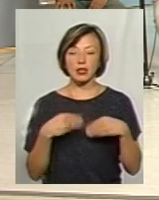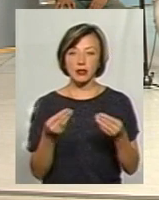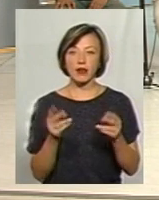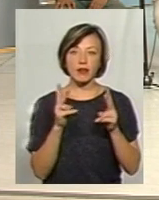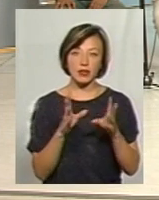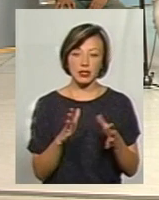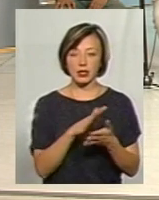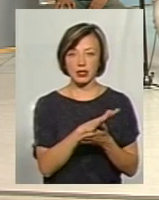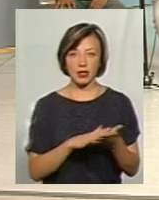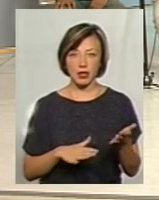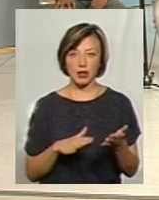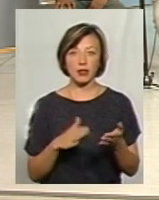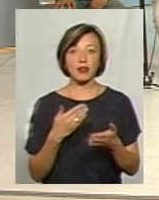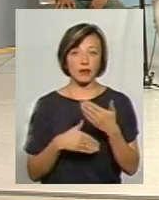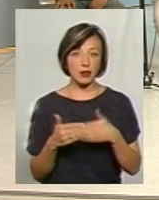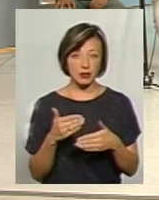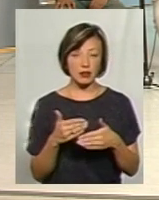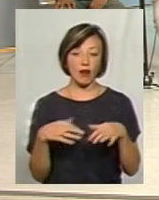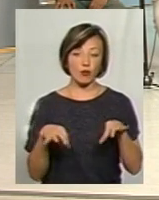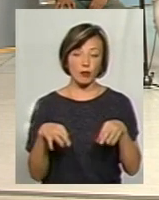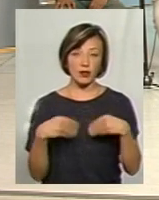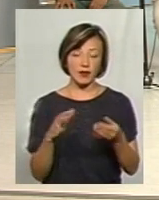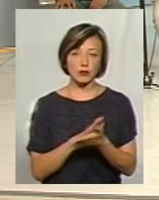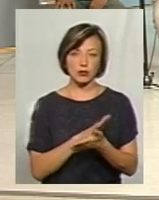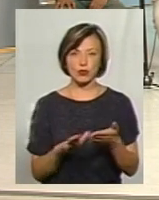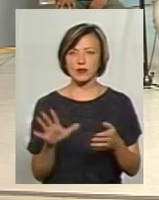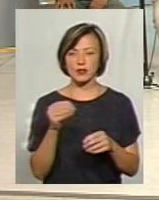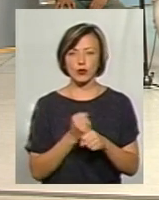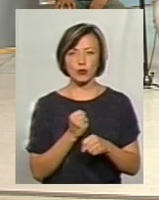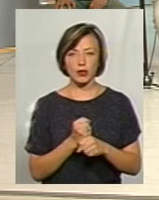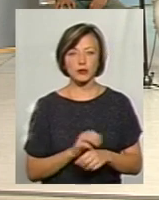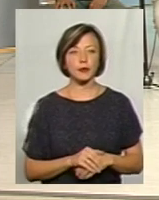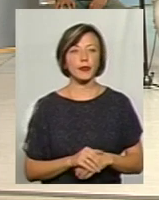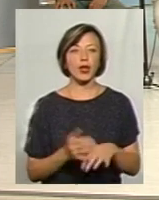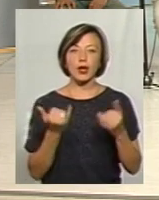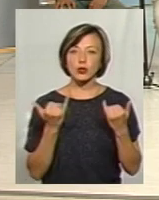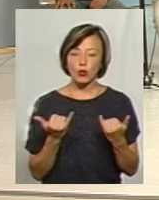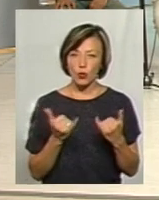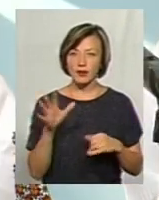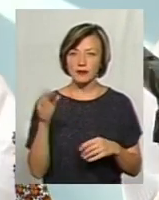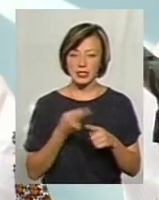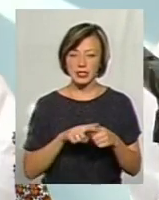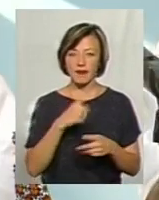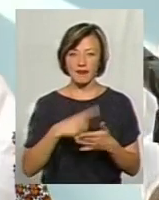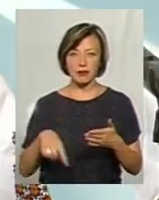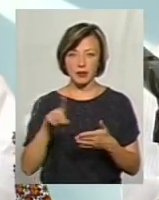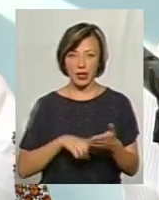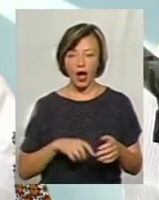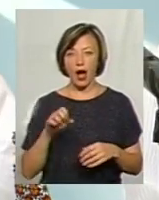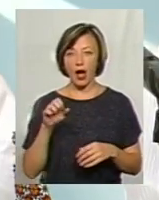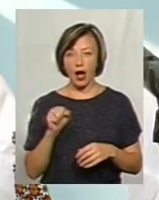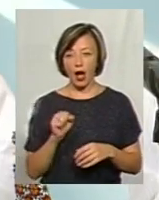квартири там і так далі. Інвалідам автомобілі давали, безкоштовно це все робилося. Сьогодні у нас все це відмінилося, а